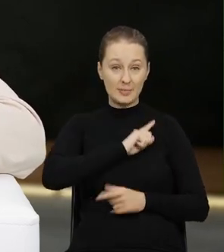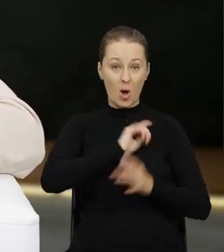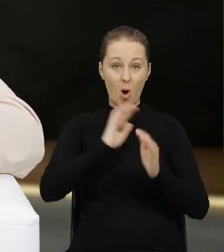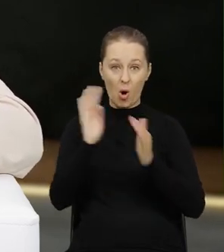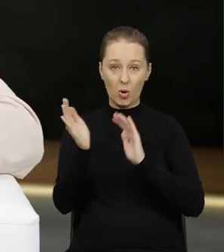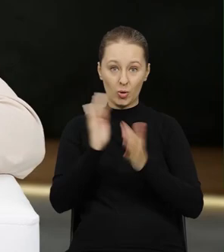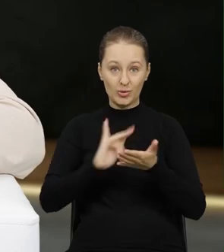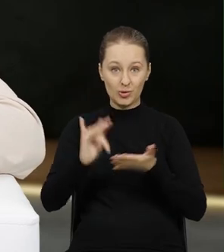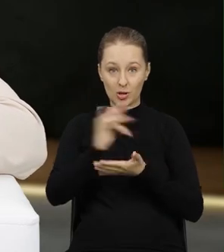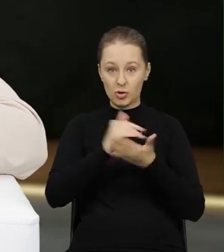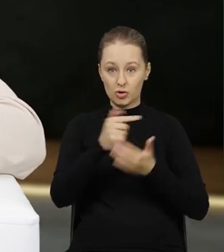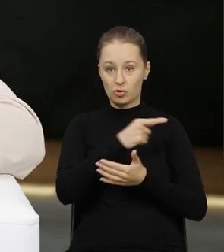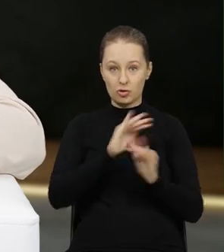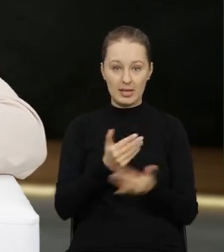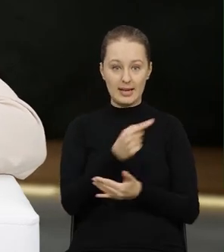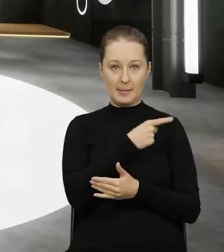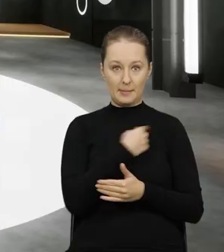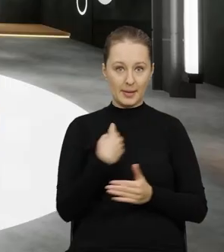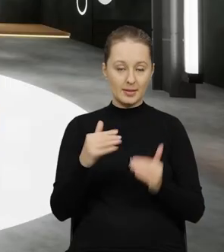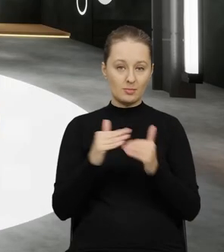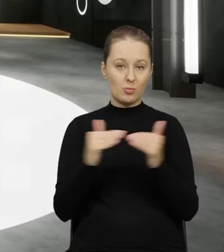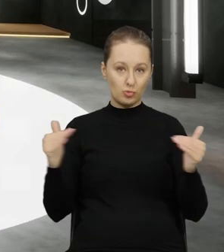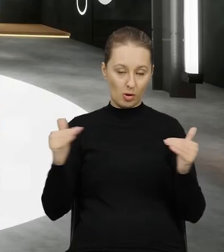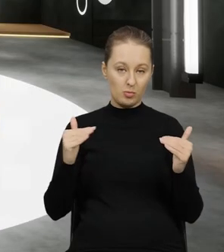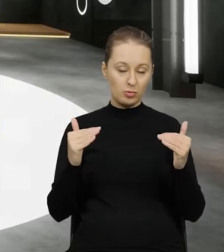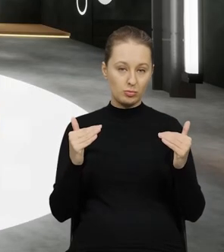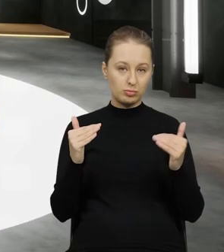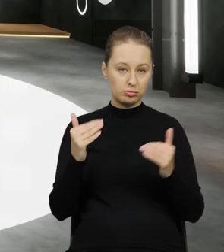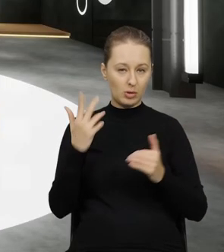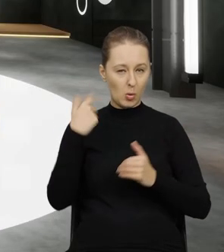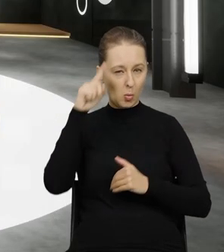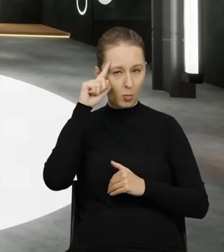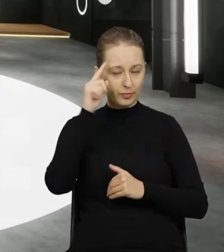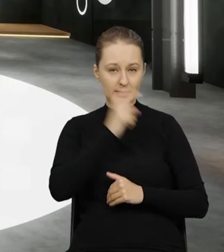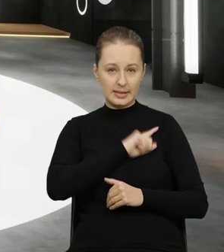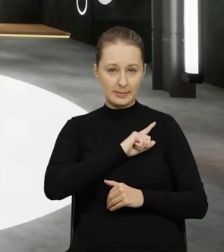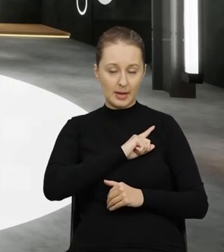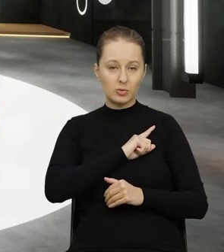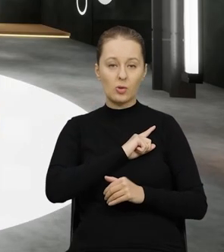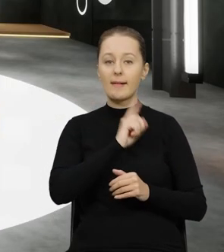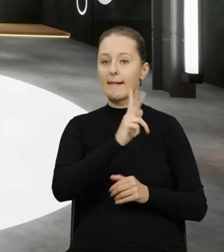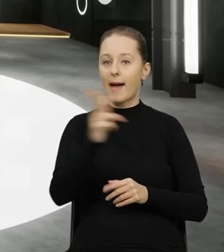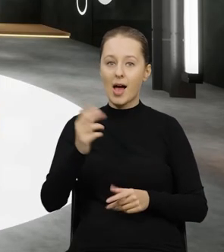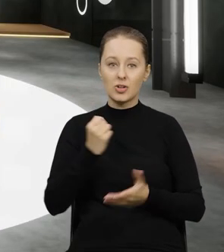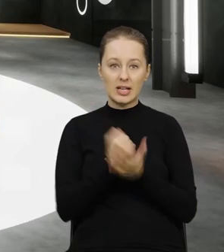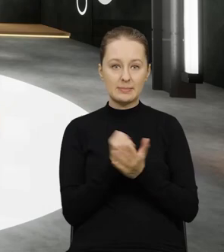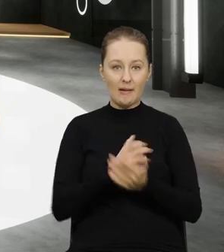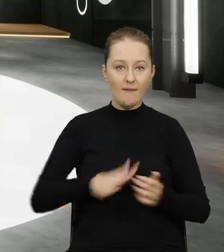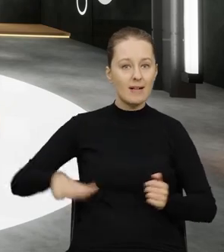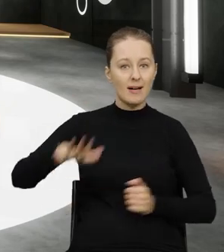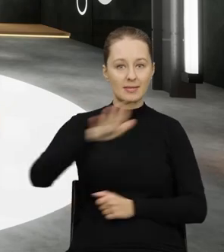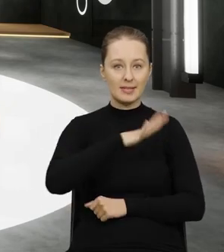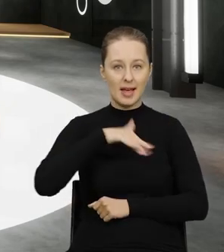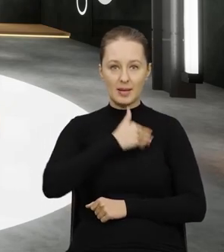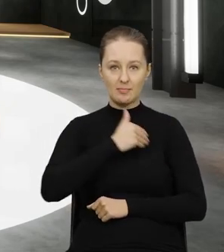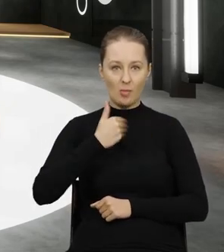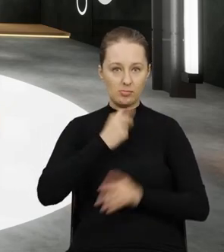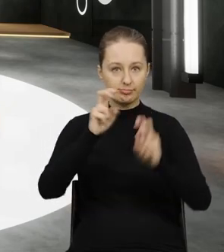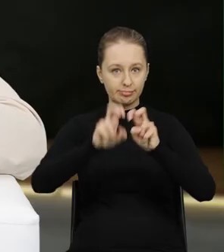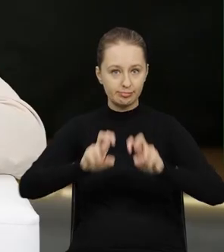Ochrony Środowiska, czyli my jakby z poziomu Głównego Inspektoratu prowadzimy każdą sprawę ujawnioną na terenie Polski.